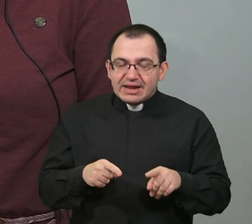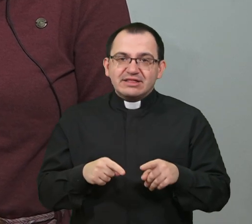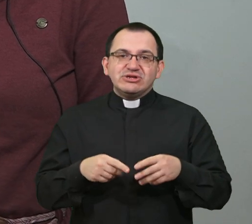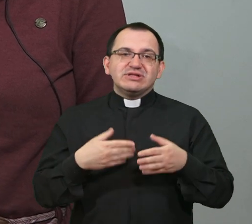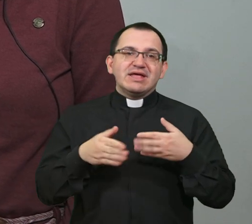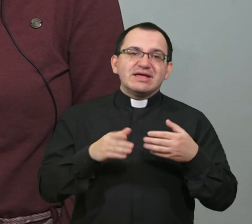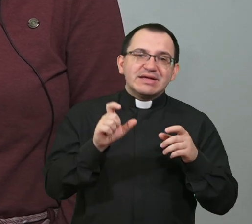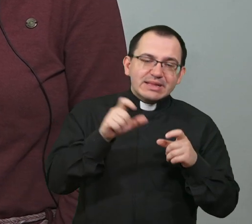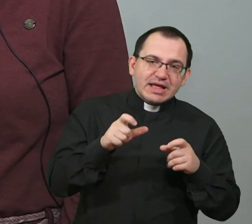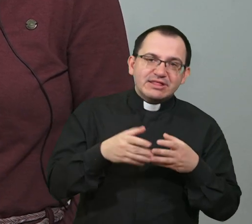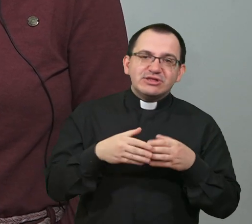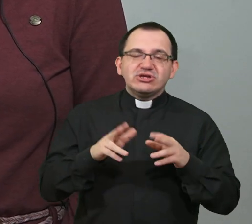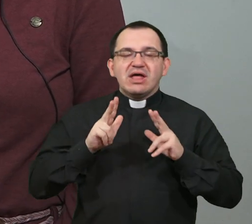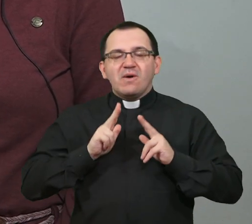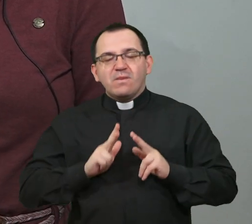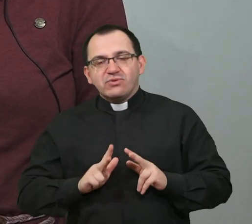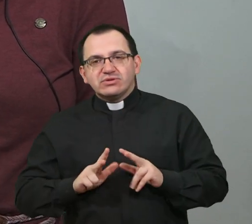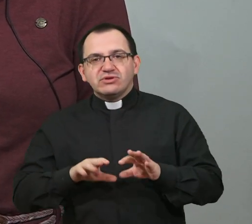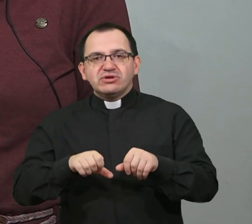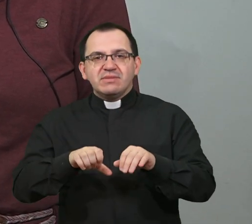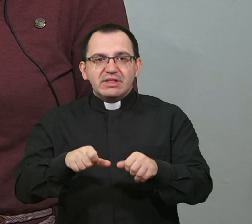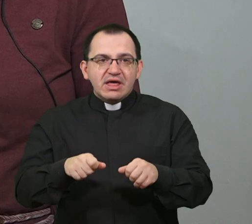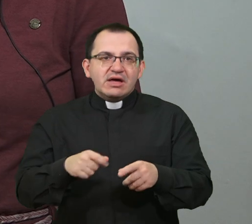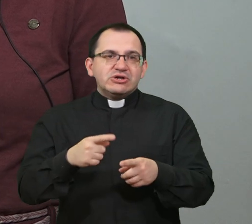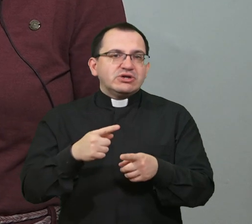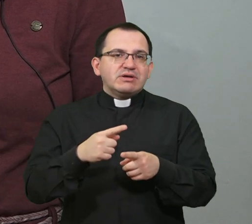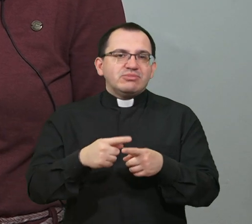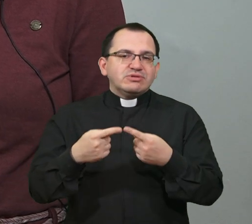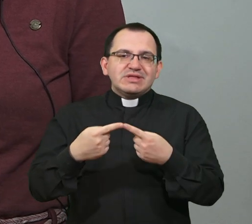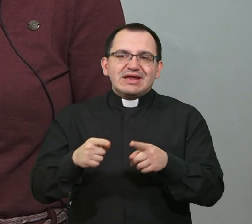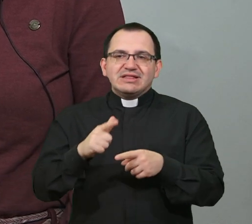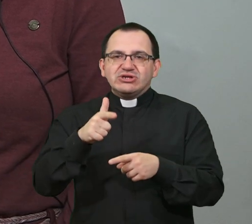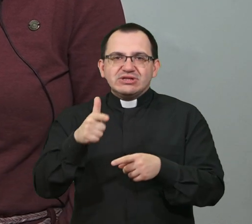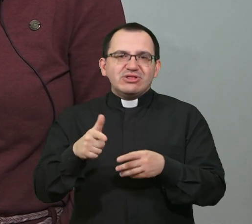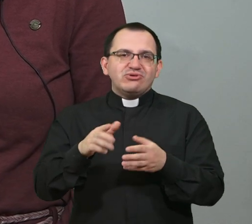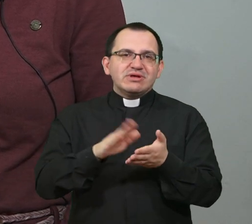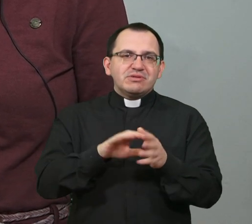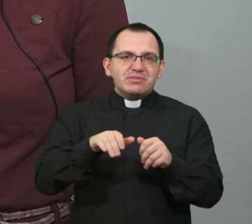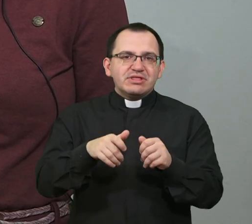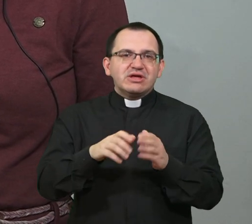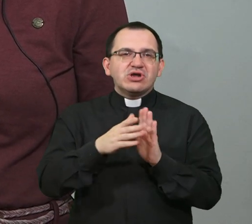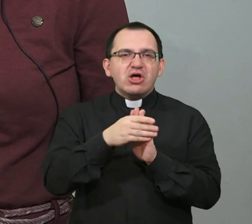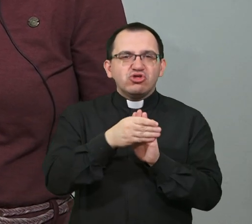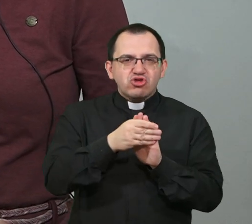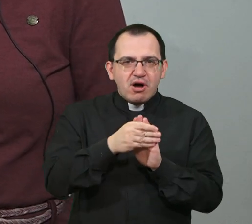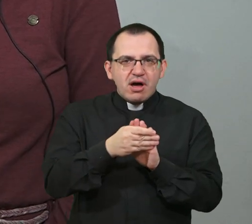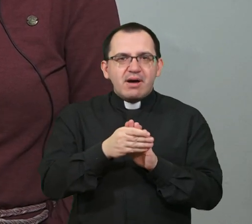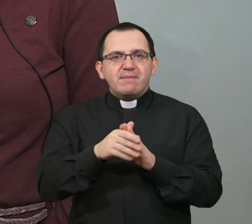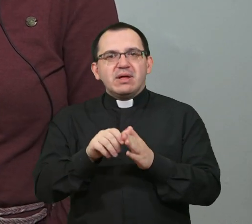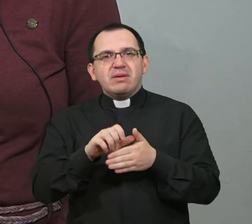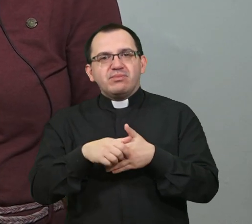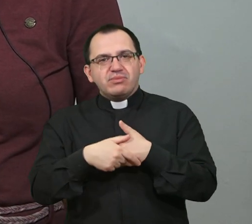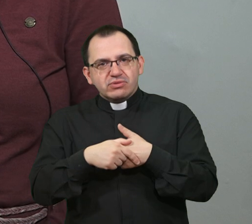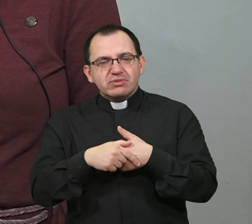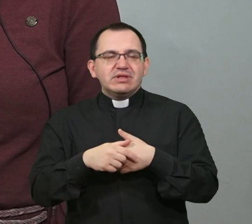medicinske masaže, relax masaže, kao i neke parcijalne masaže, tipa masaža stopala, podkoljenice i masaža s